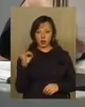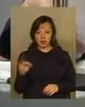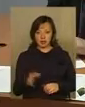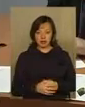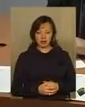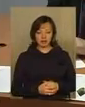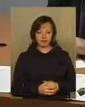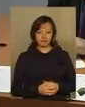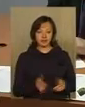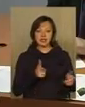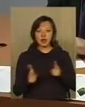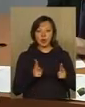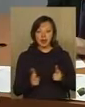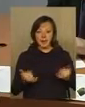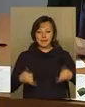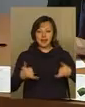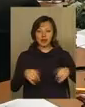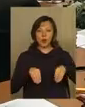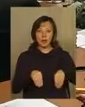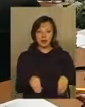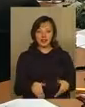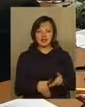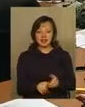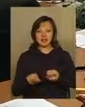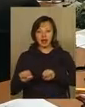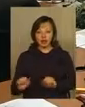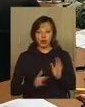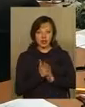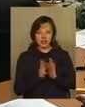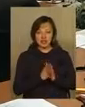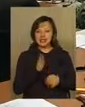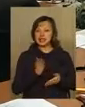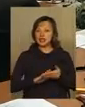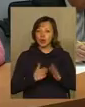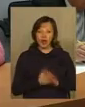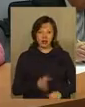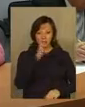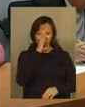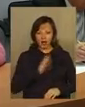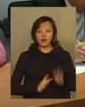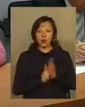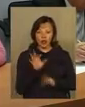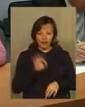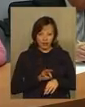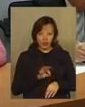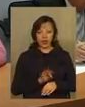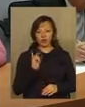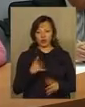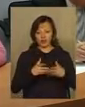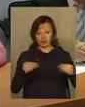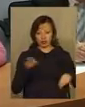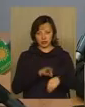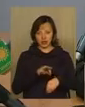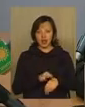Із заготілою міндобрів, і засобів захисту рослин ситуація не краще. Науковці кажуть, сходи хворіють вже і будуть хворіти навесні.